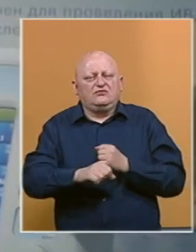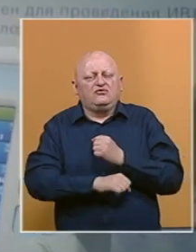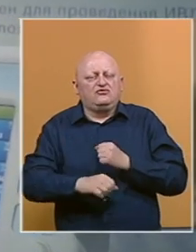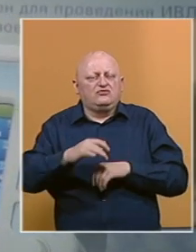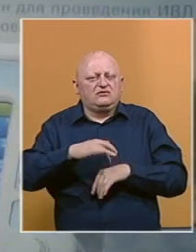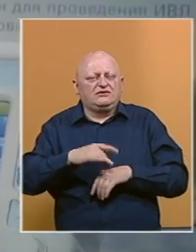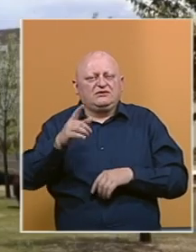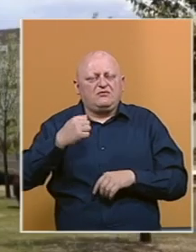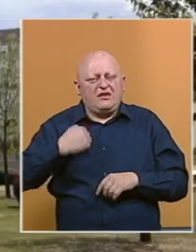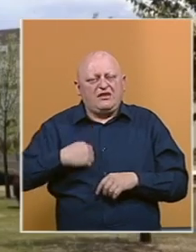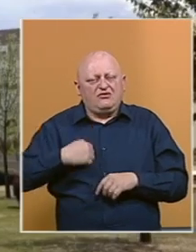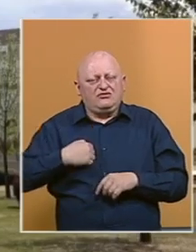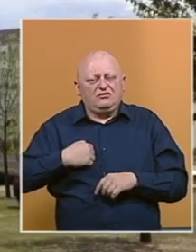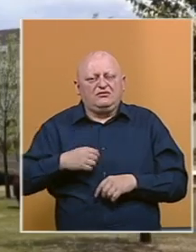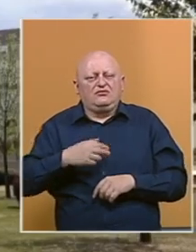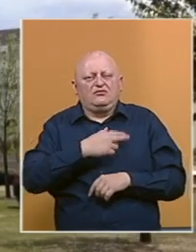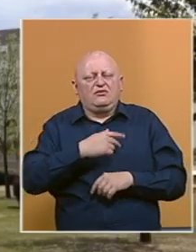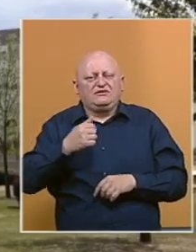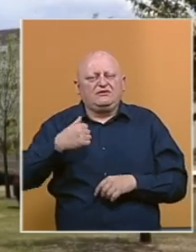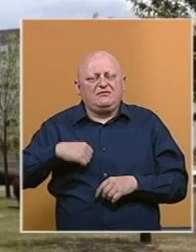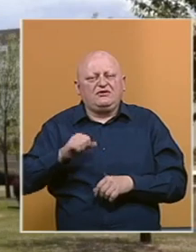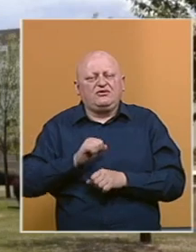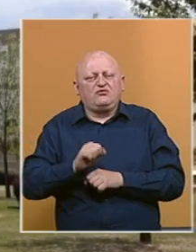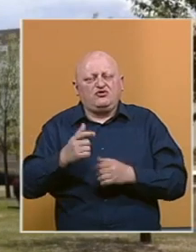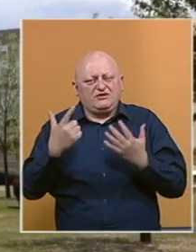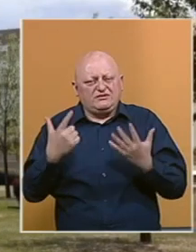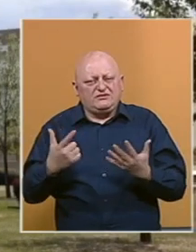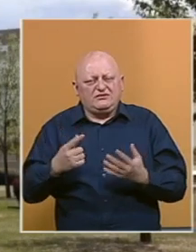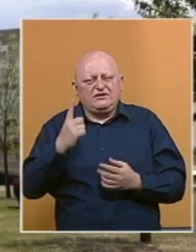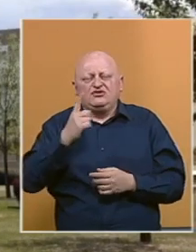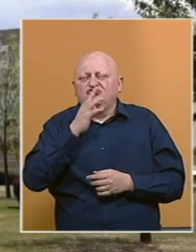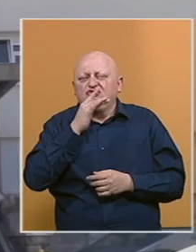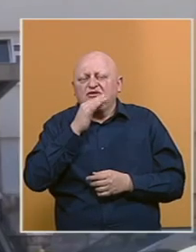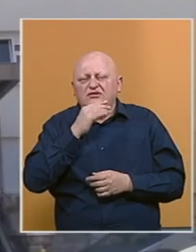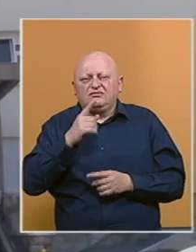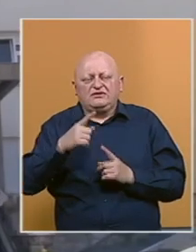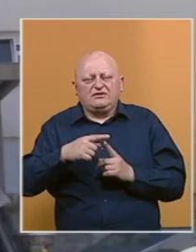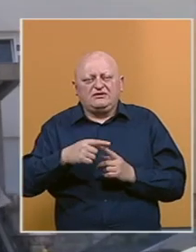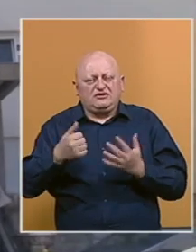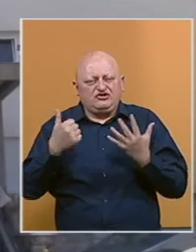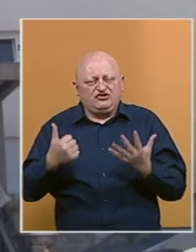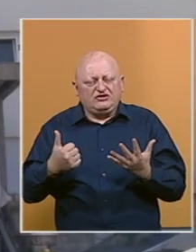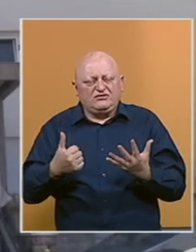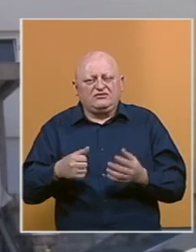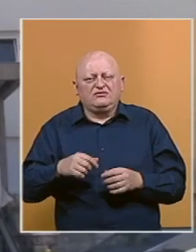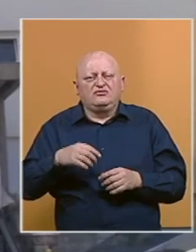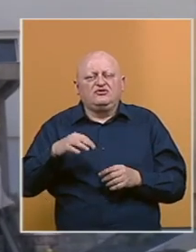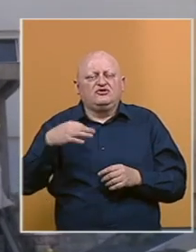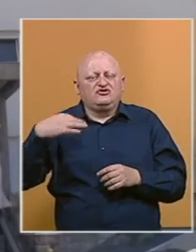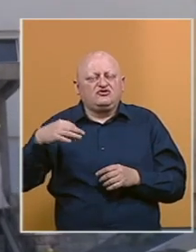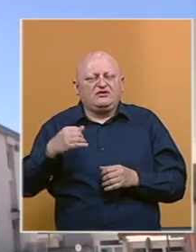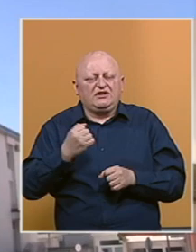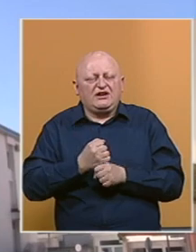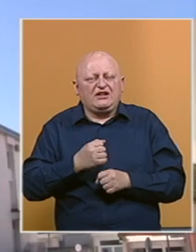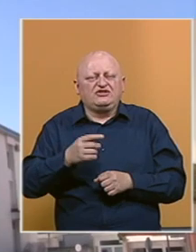kliničkom centru u Banjaluci, bolnicama u Bijeljini doboju po sedam, u Istočnom Sarajevu i Trebinju po šest, u Zvorniku i u